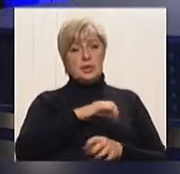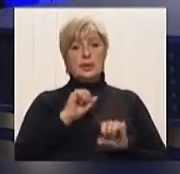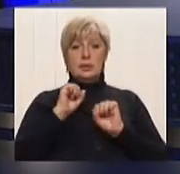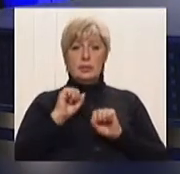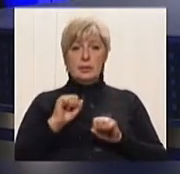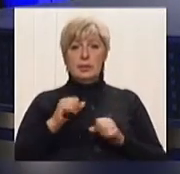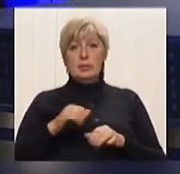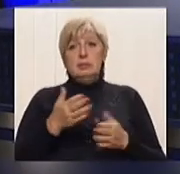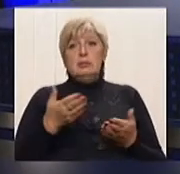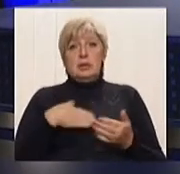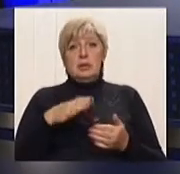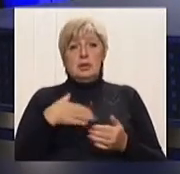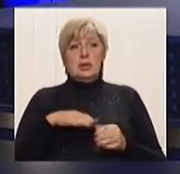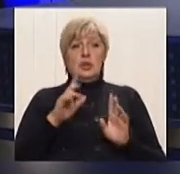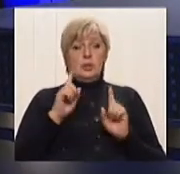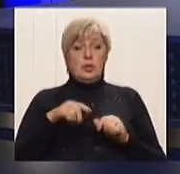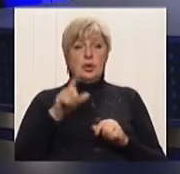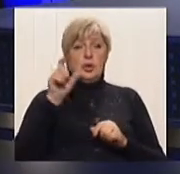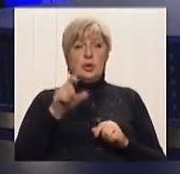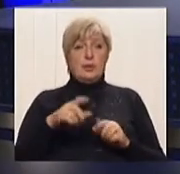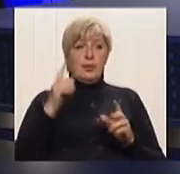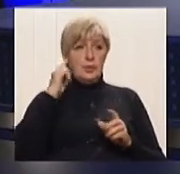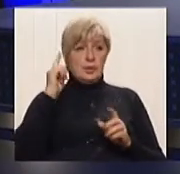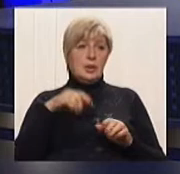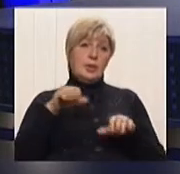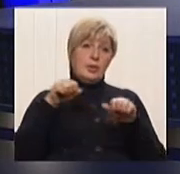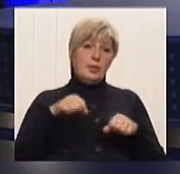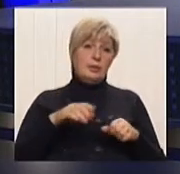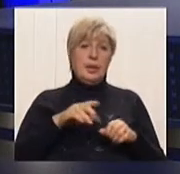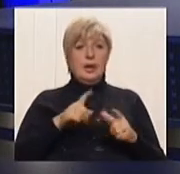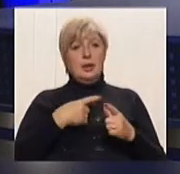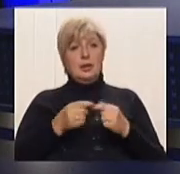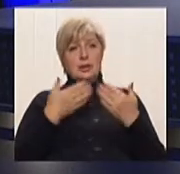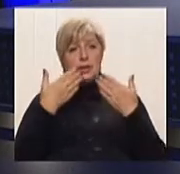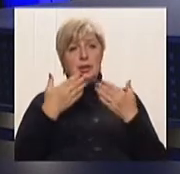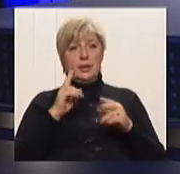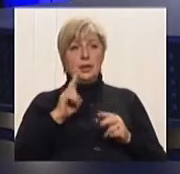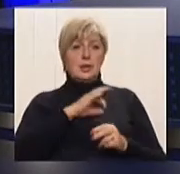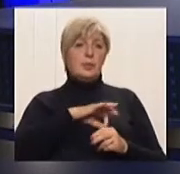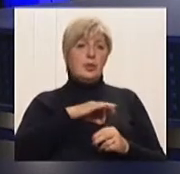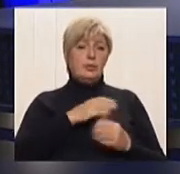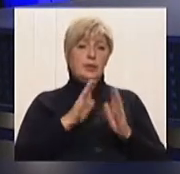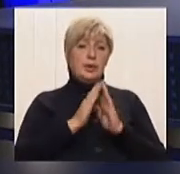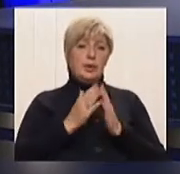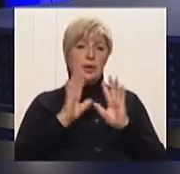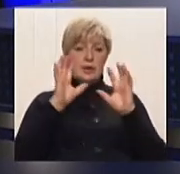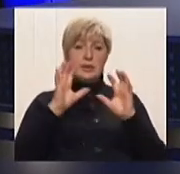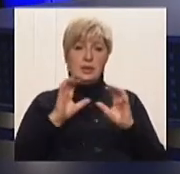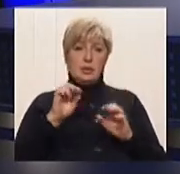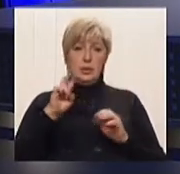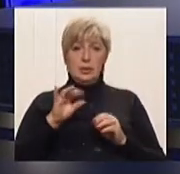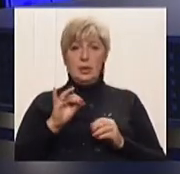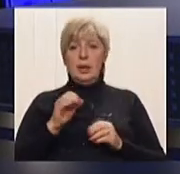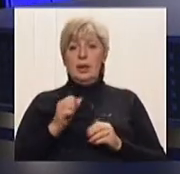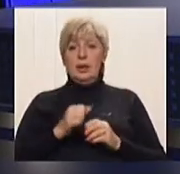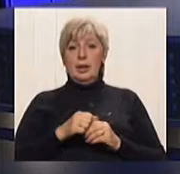людині знати, власне, свої права або читати якісь правові книги, закони? А у мене зустрічний питання.